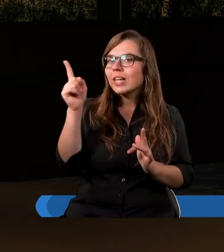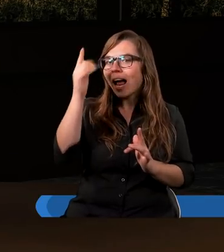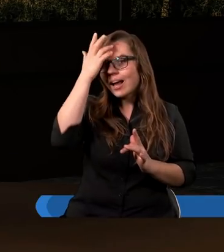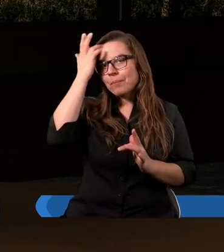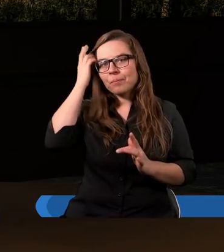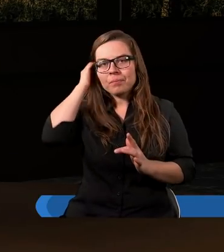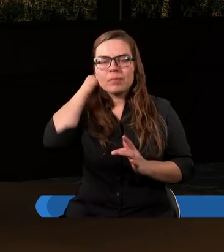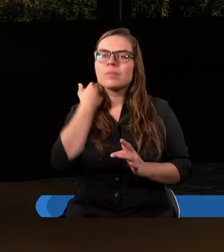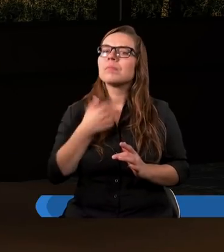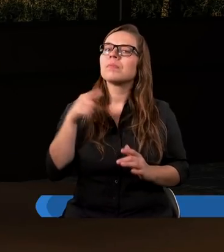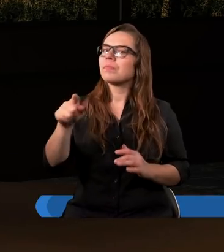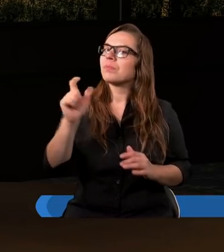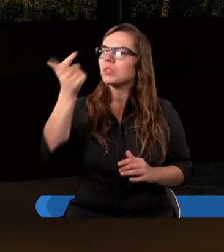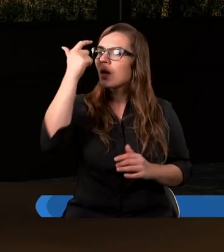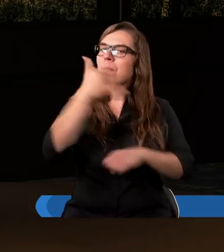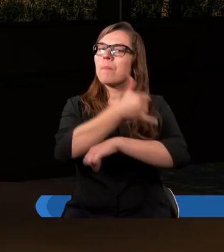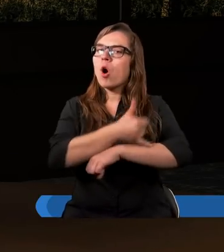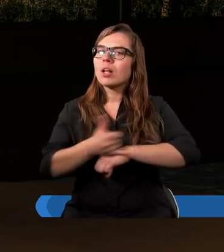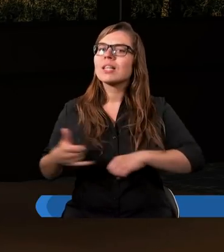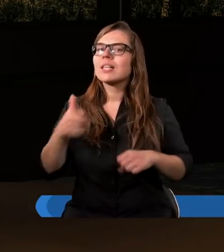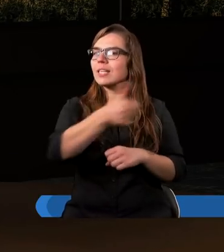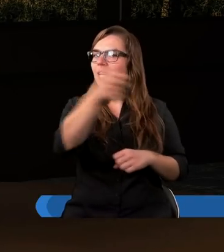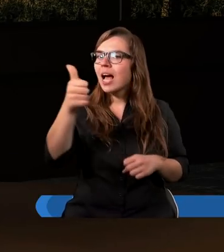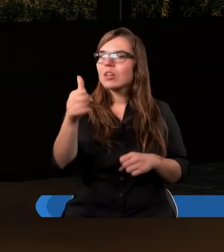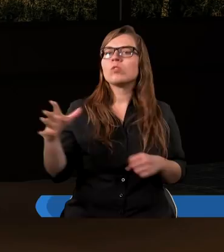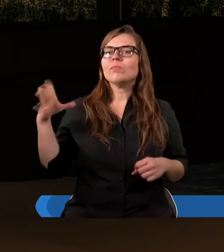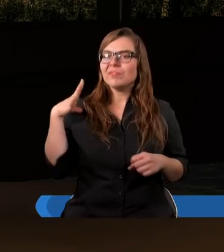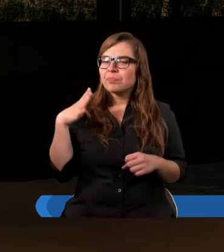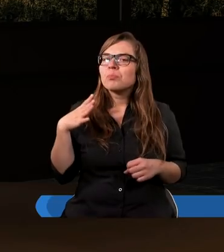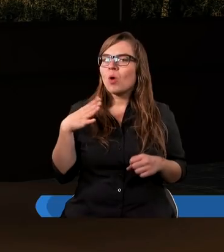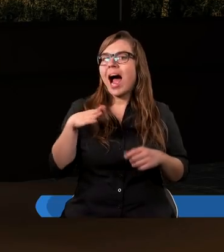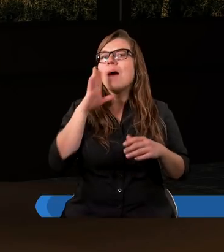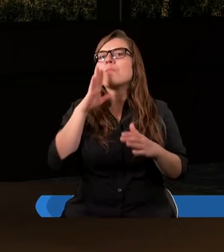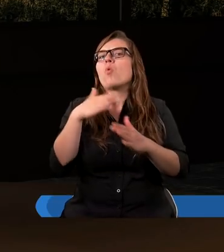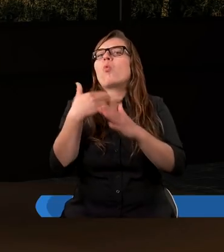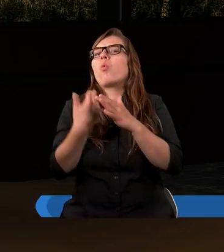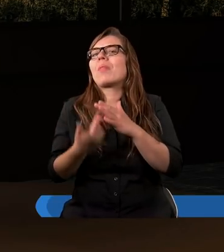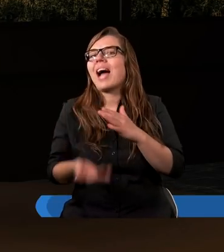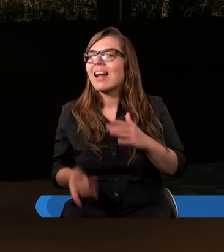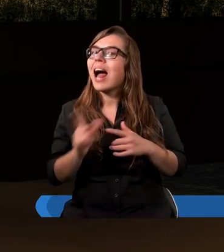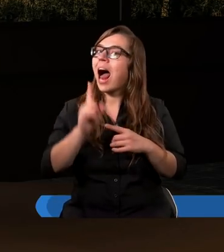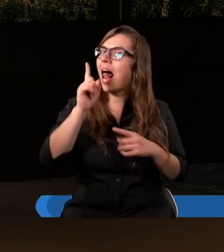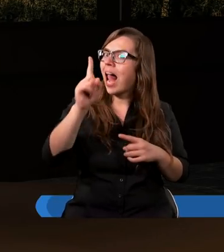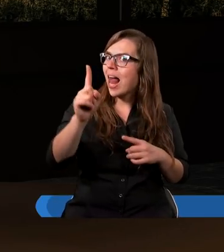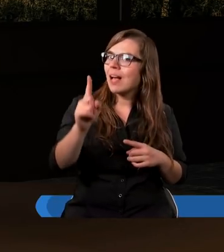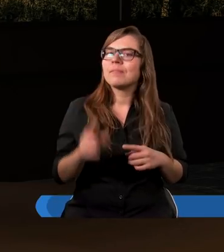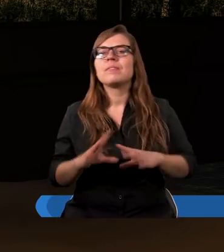Będziemy podkreślali, że ta jedność była utracona, ale wszystko